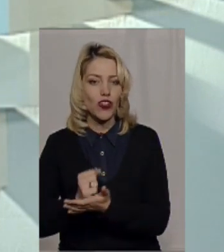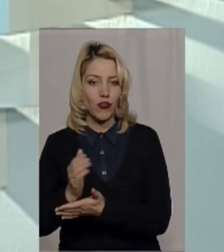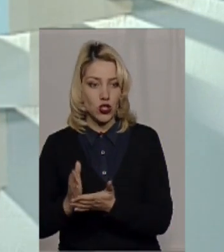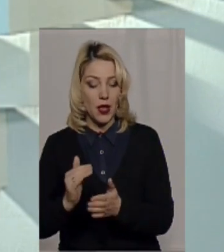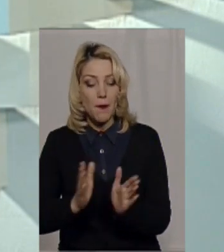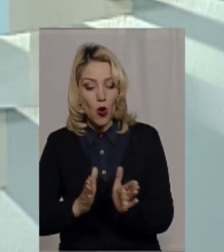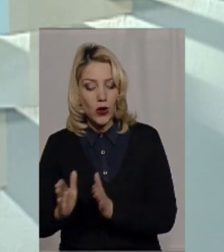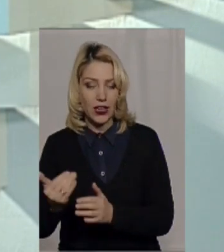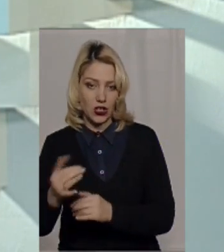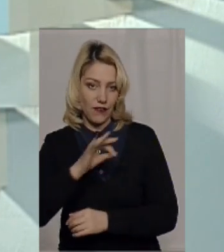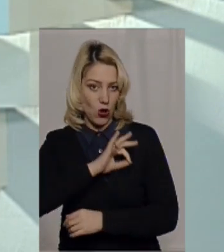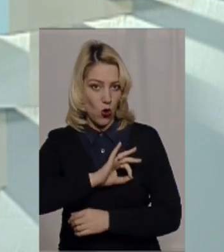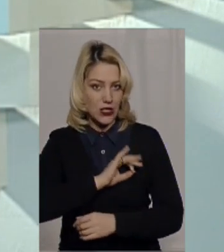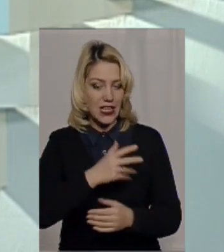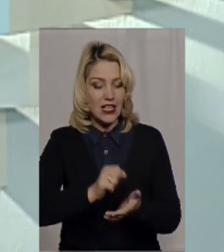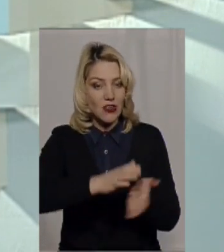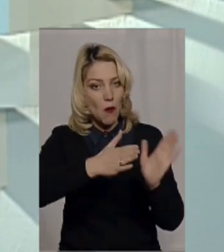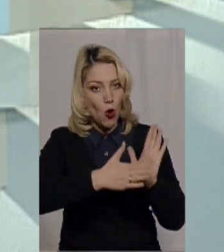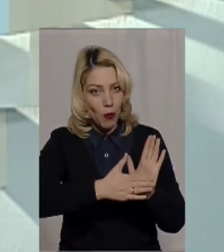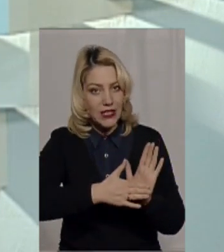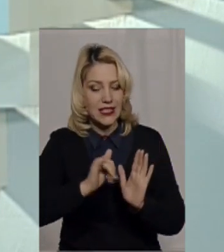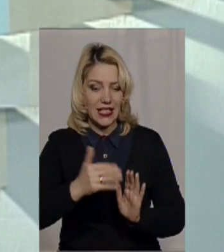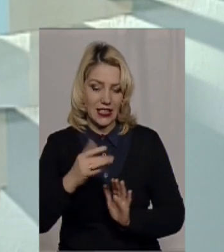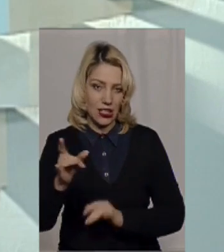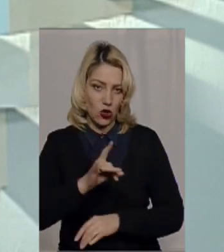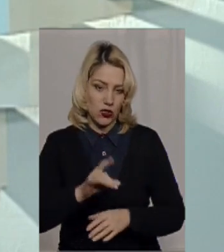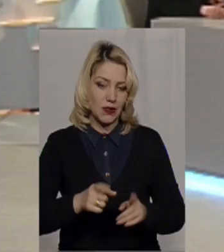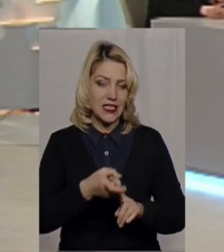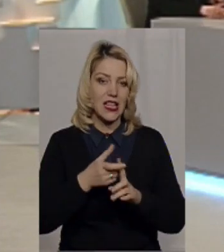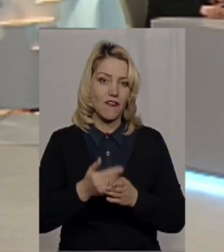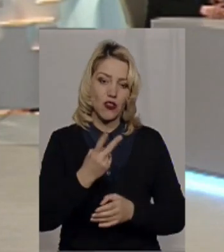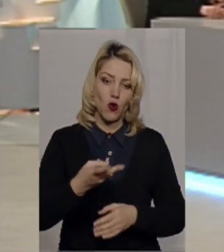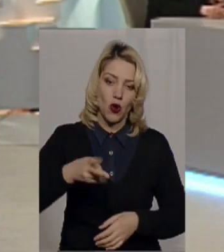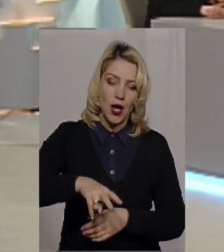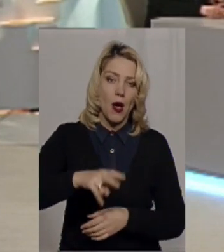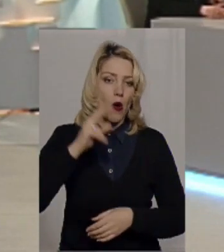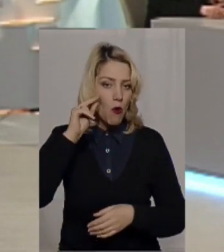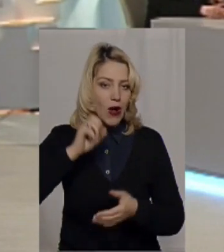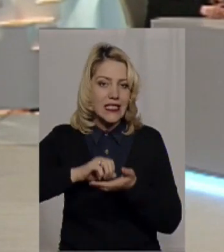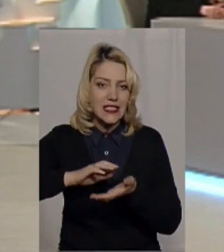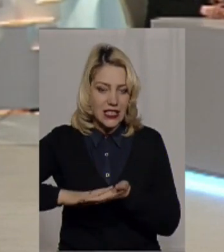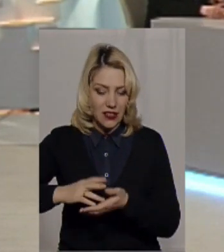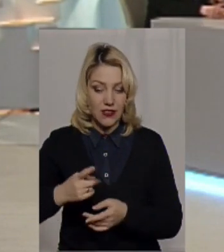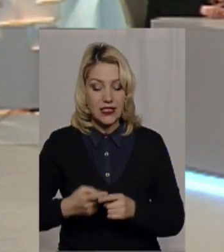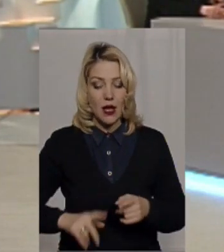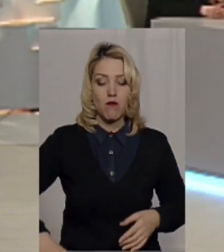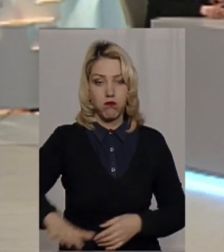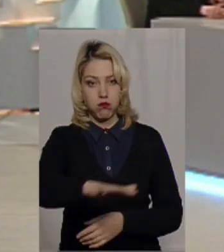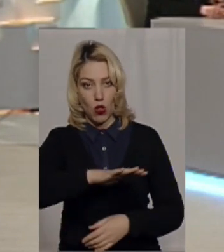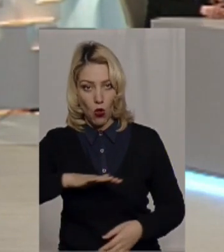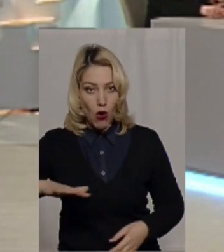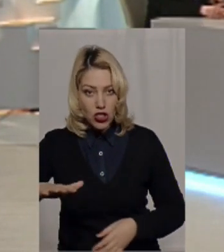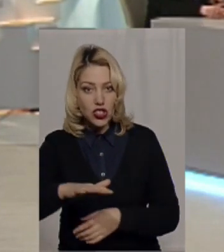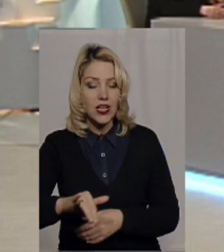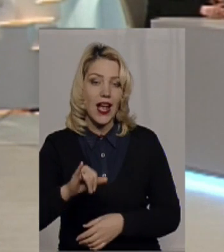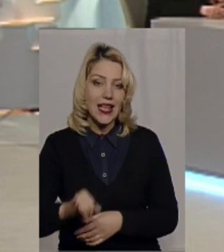і порядок її використання прописаний. Її розмір залежить від двох показників. Це площа громади і